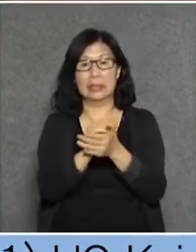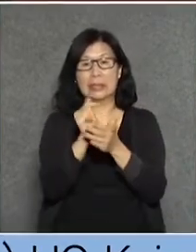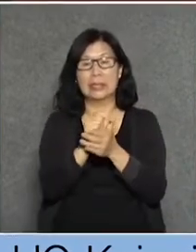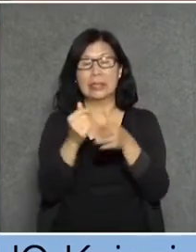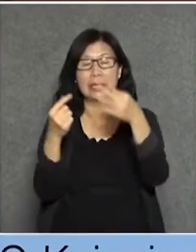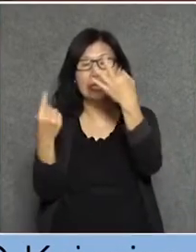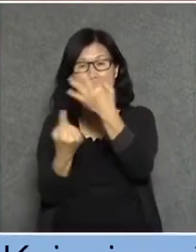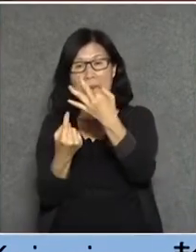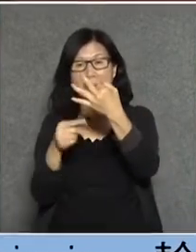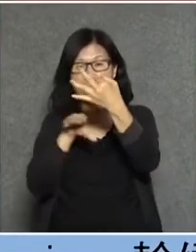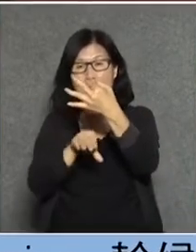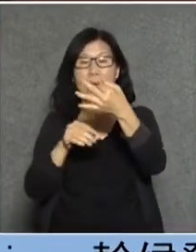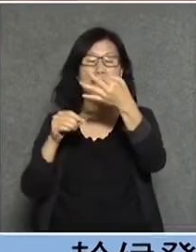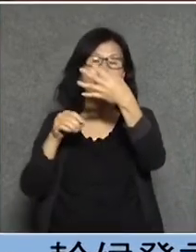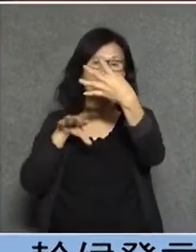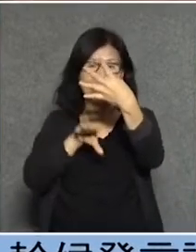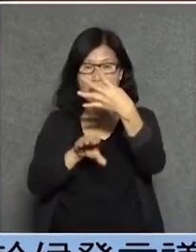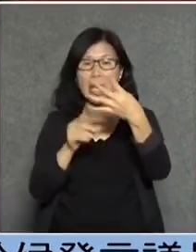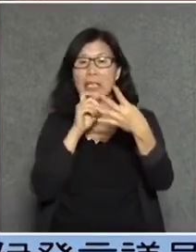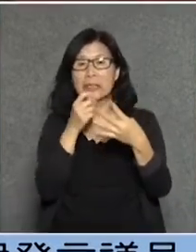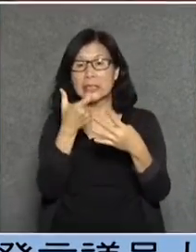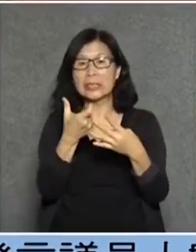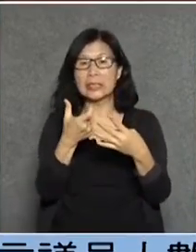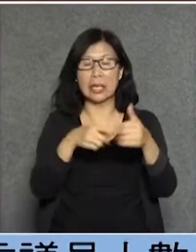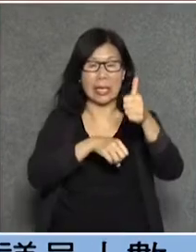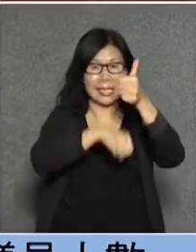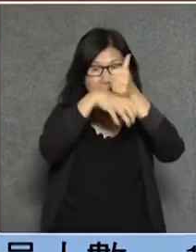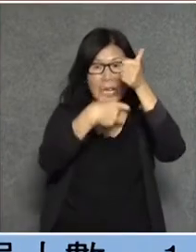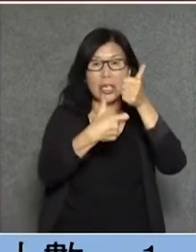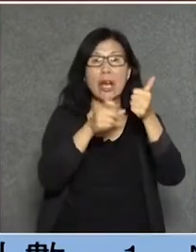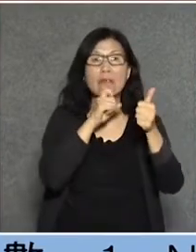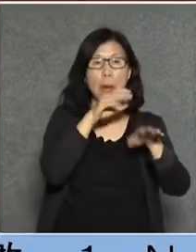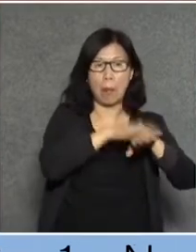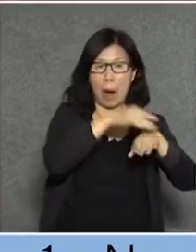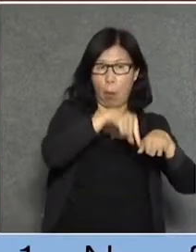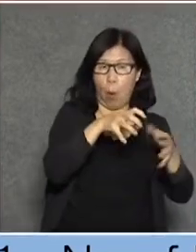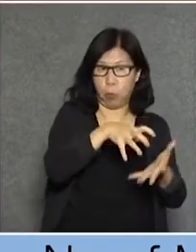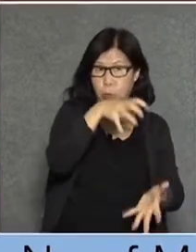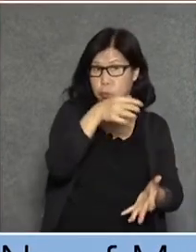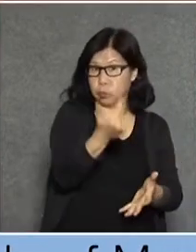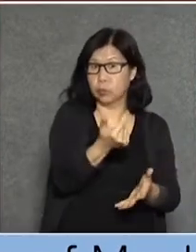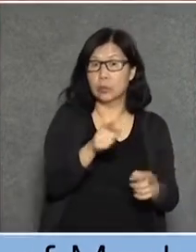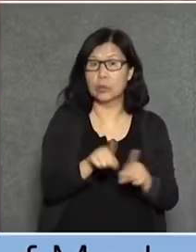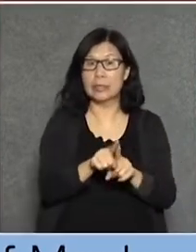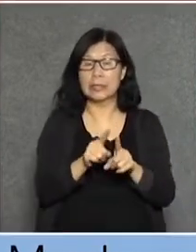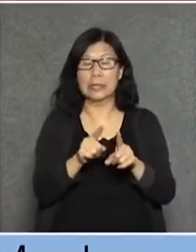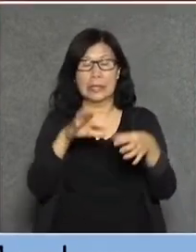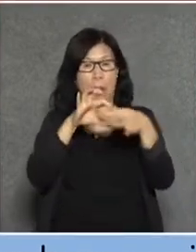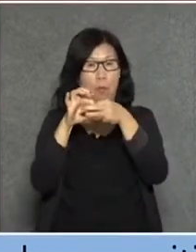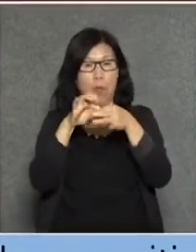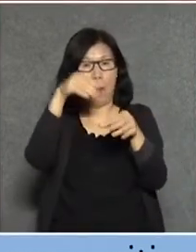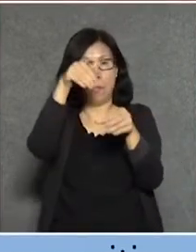數以億計的基金是個肥豬肉來的有人去圍標